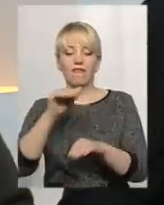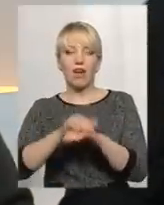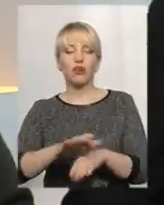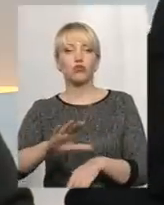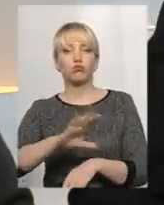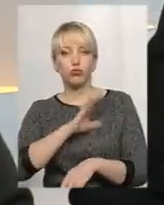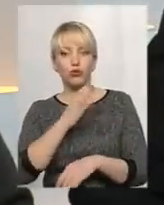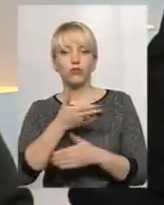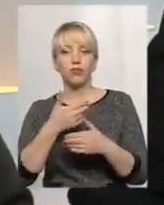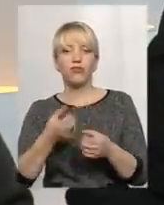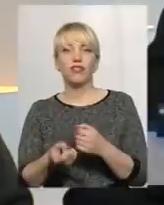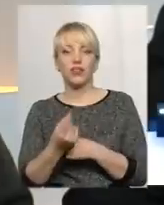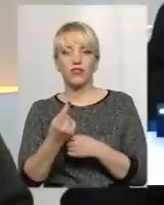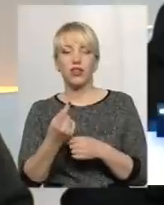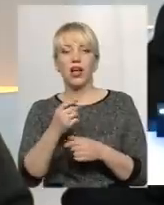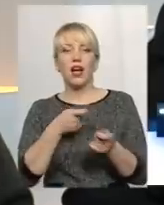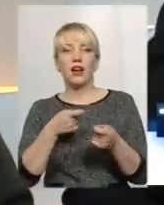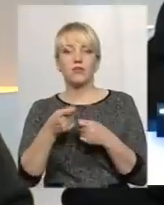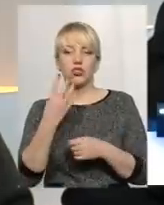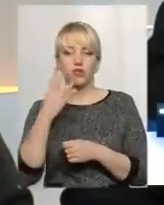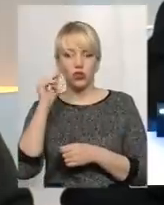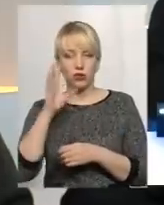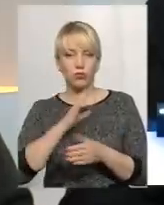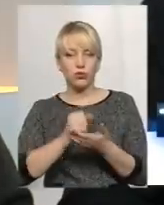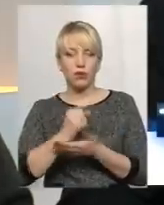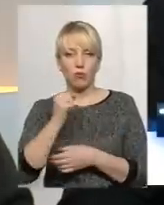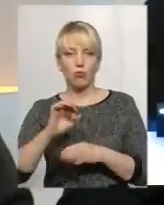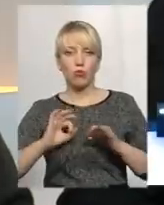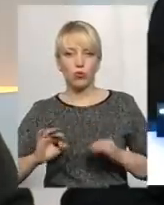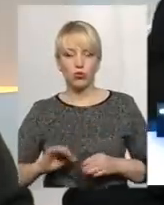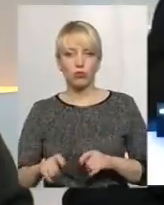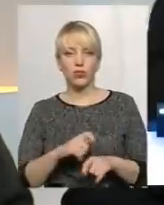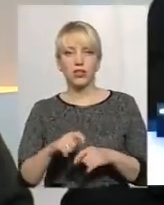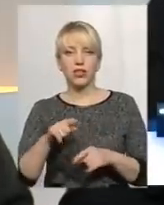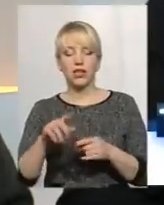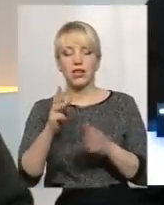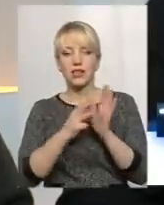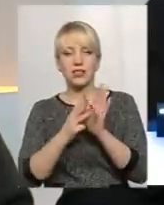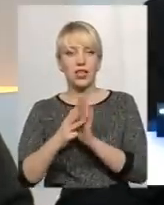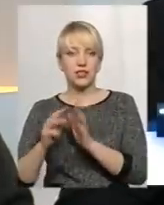Ми його виявили в адміністрацію. 4 числа було спрямлено прокуратуру матеріали. Як ви бачили, на сайті написано,